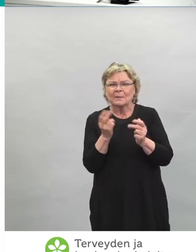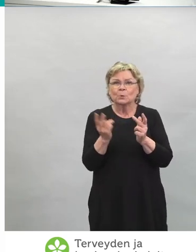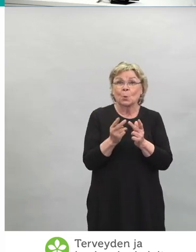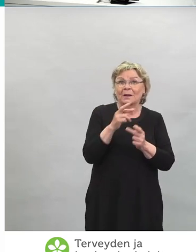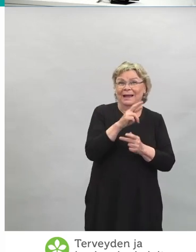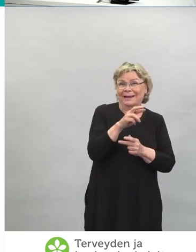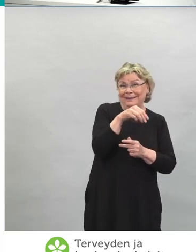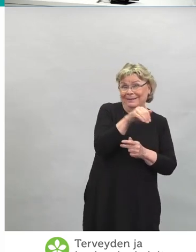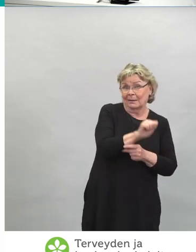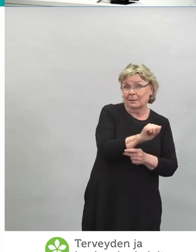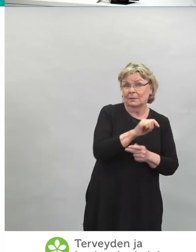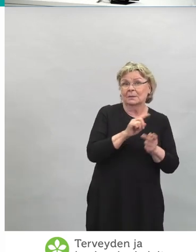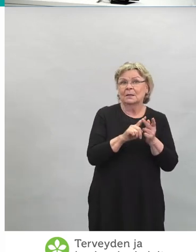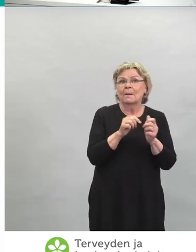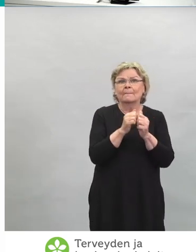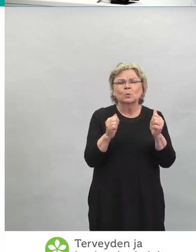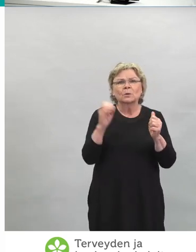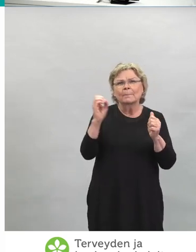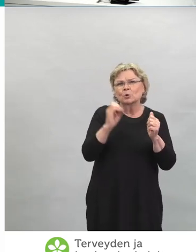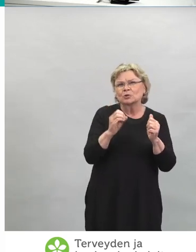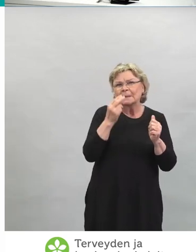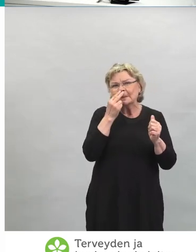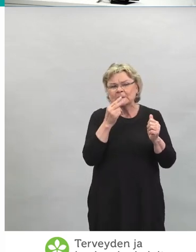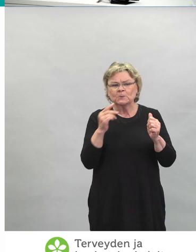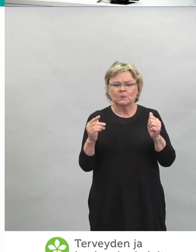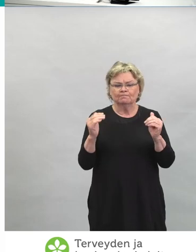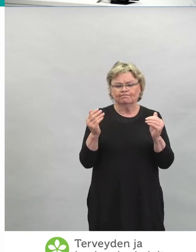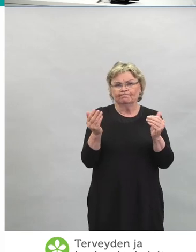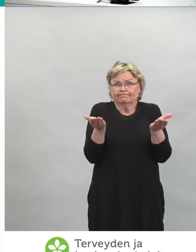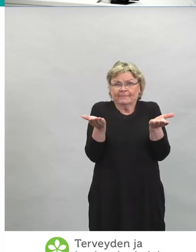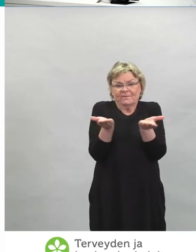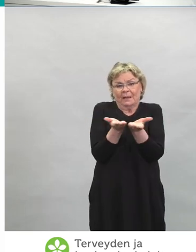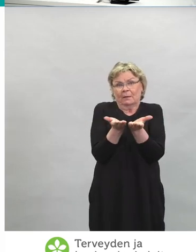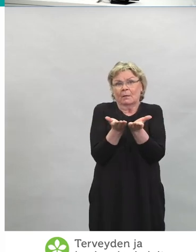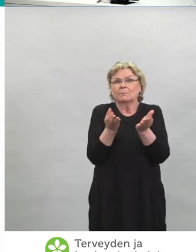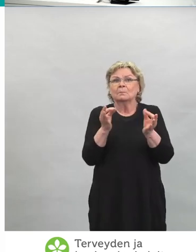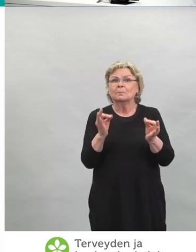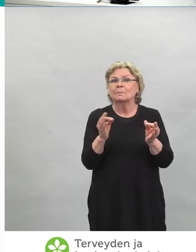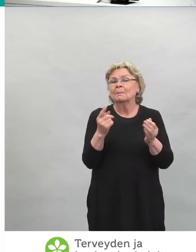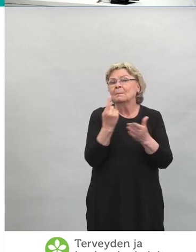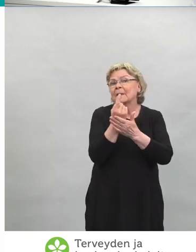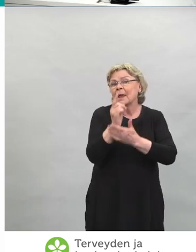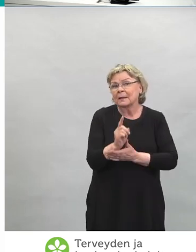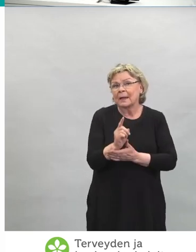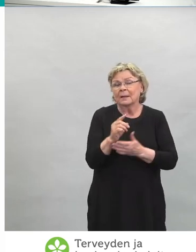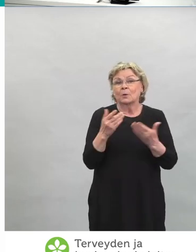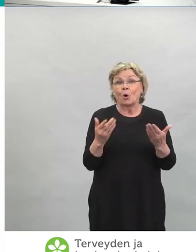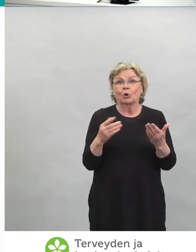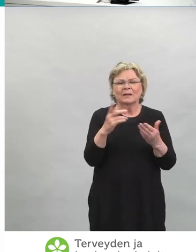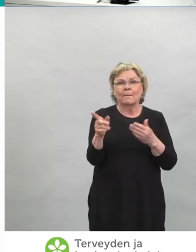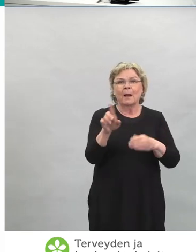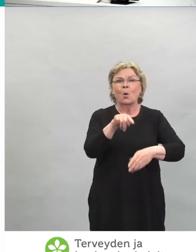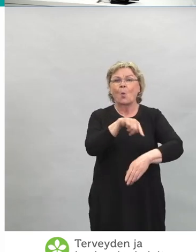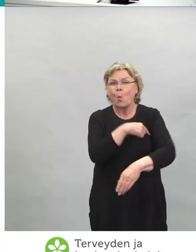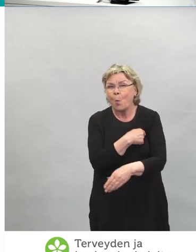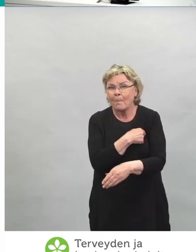mutta ehkä prosenttiosuuksilla sillä tavalla eroavat, että tärkeimpänä on tämä kuumereaktio ehkä, joka